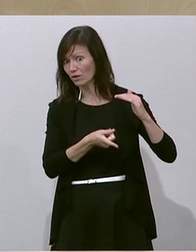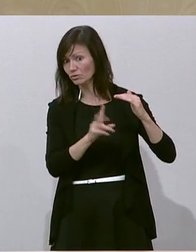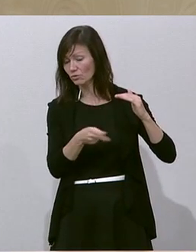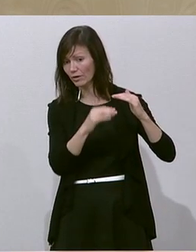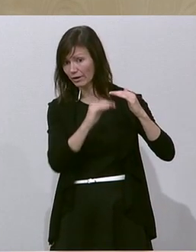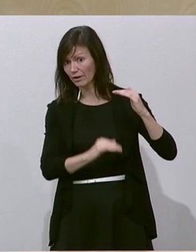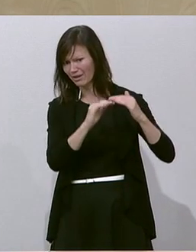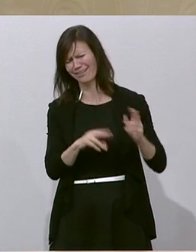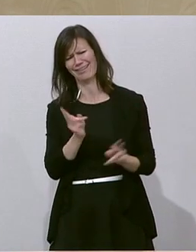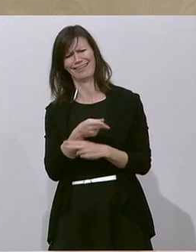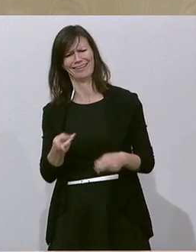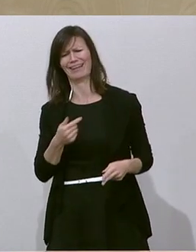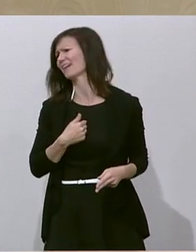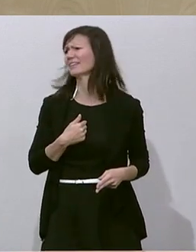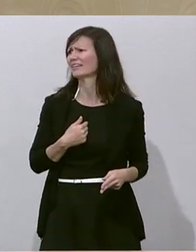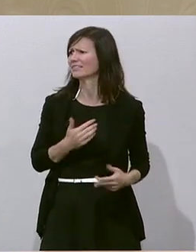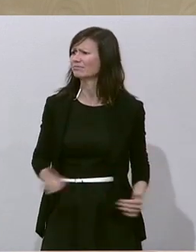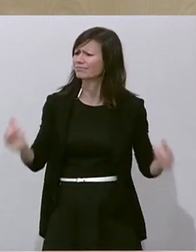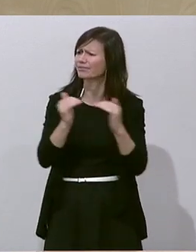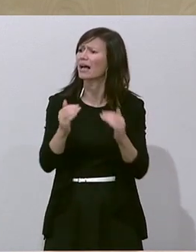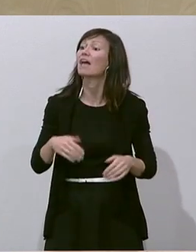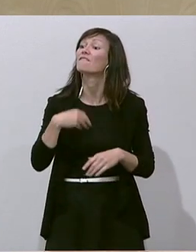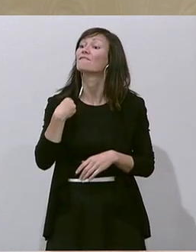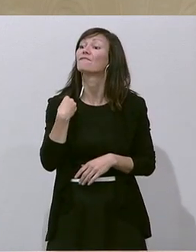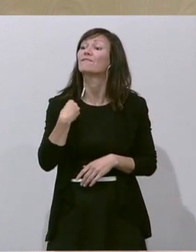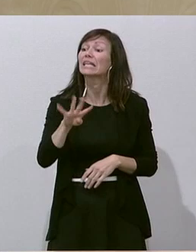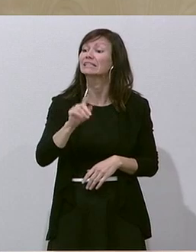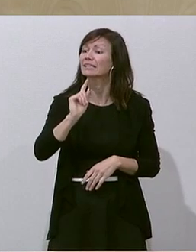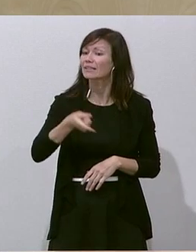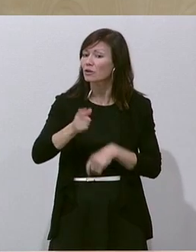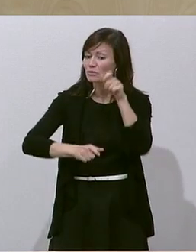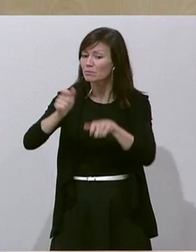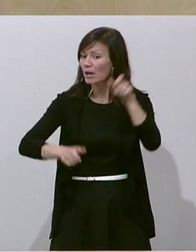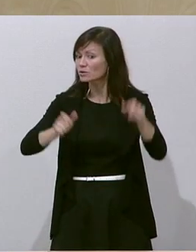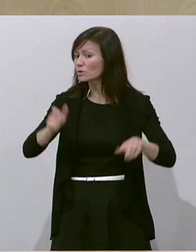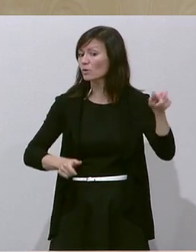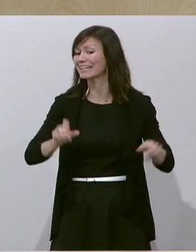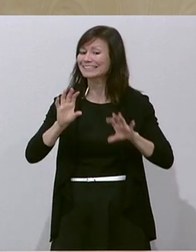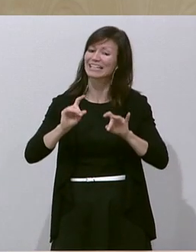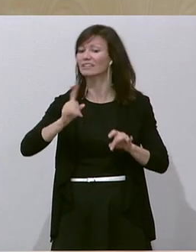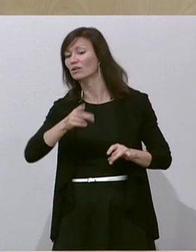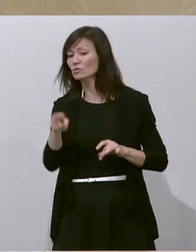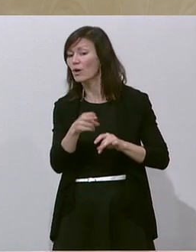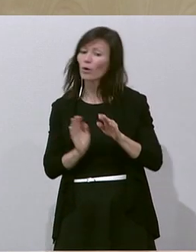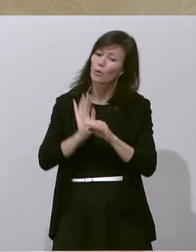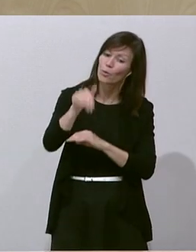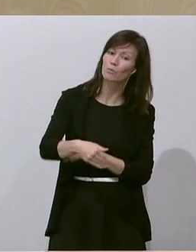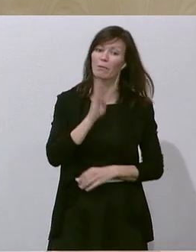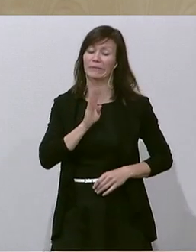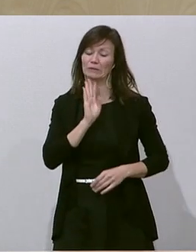Österreichern nicht zumuten, dass wir 40.000 Luxuspensionisten haben, die 10.000 Euro und mehr verdienen.